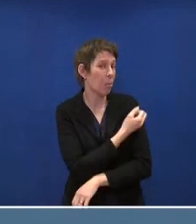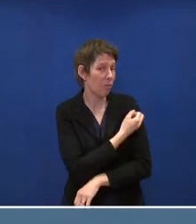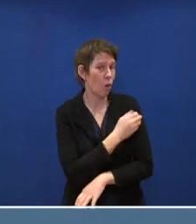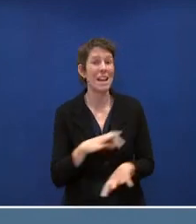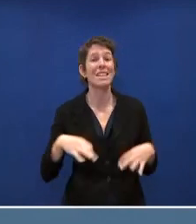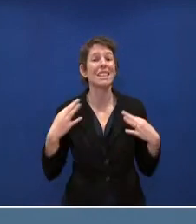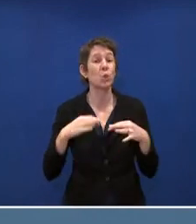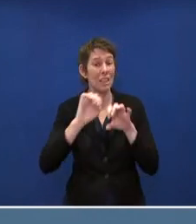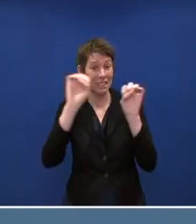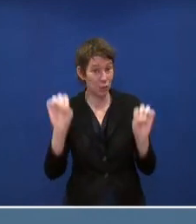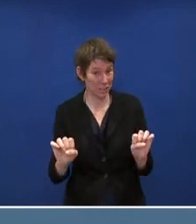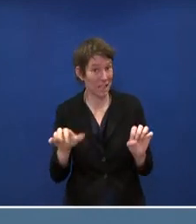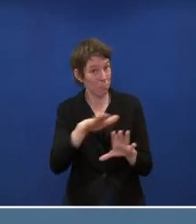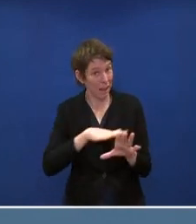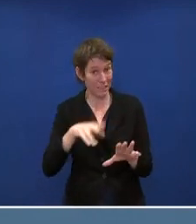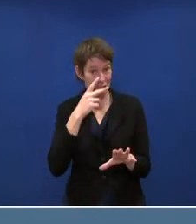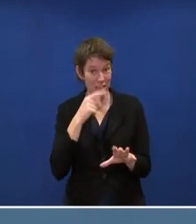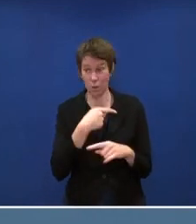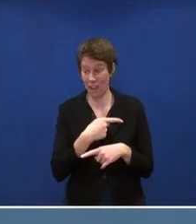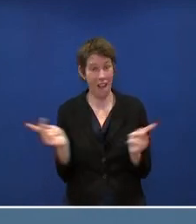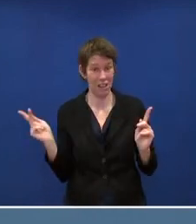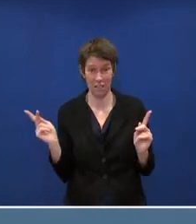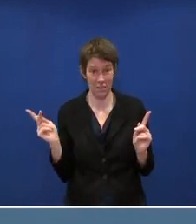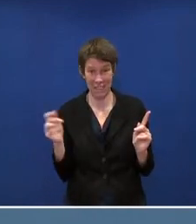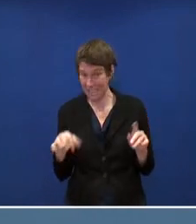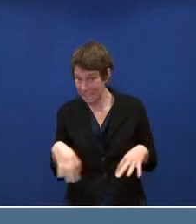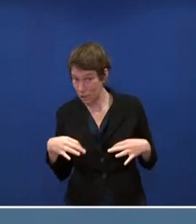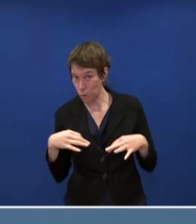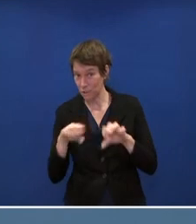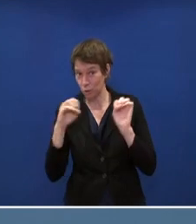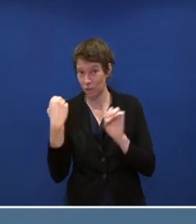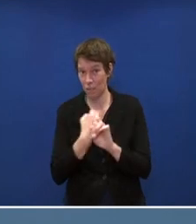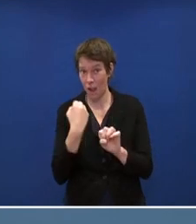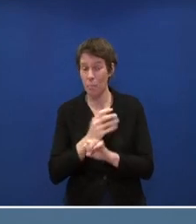Gesundheitssystem so, dass längst nicht alle, die im Gesundheitssystem arbeiten,